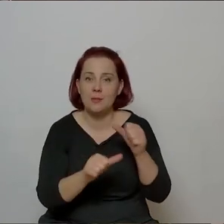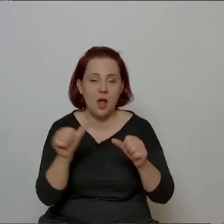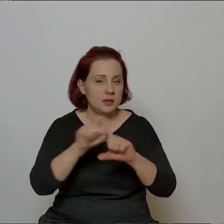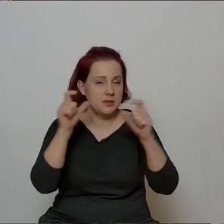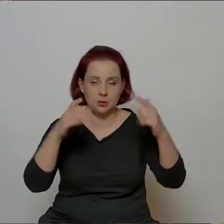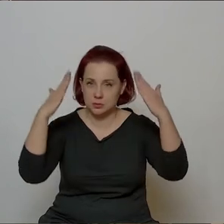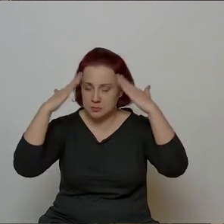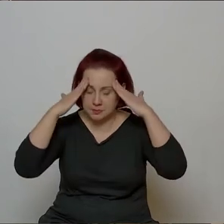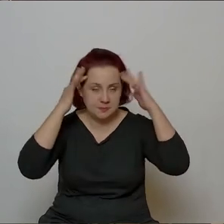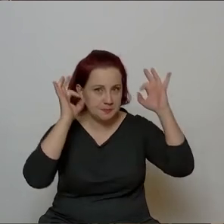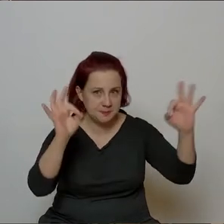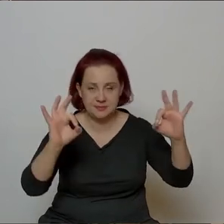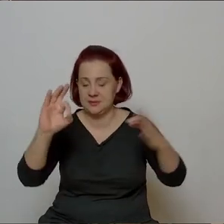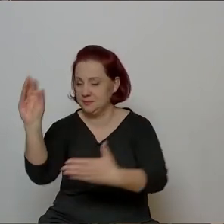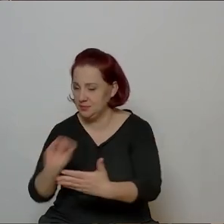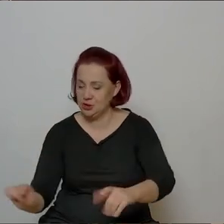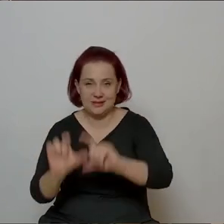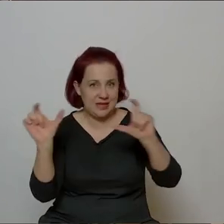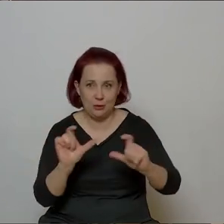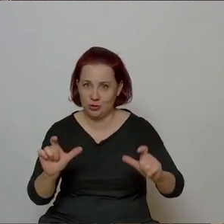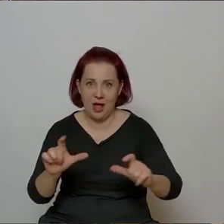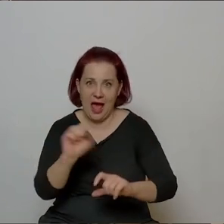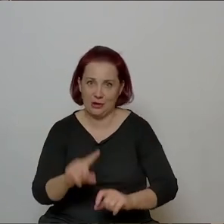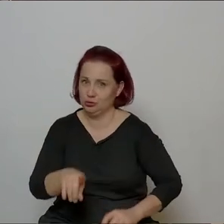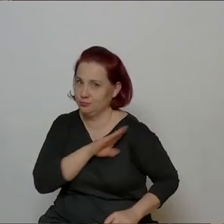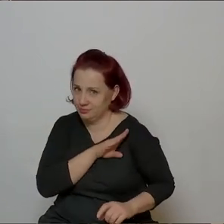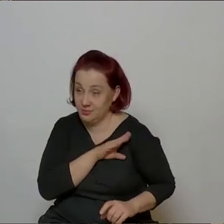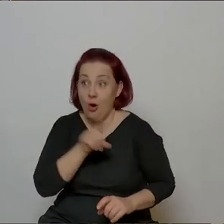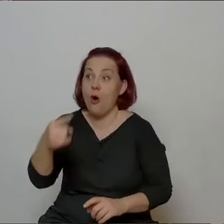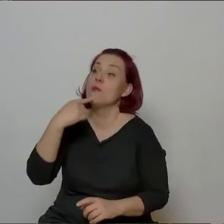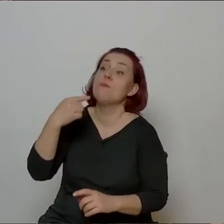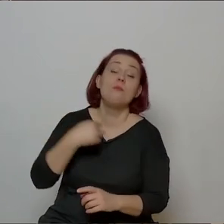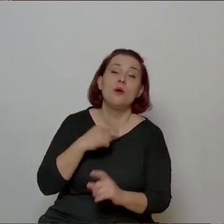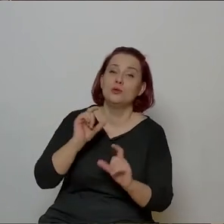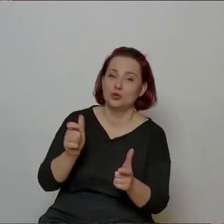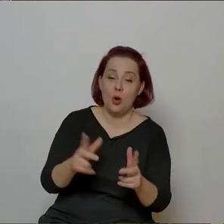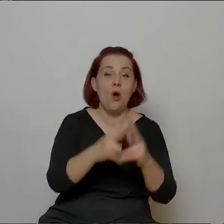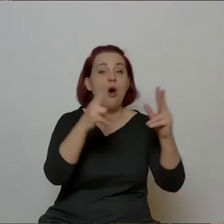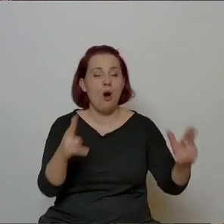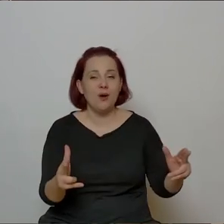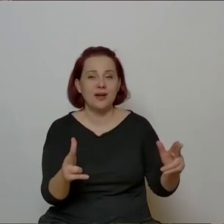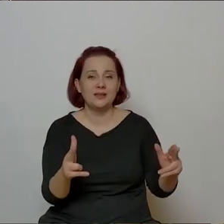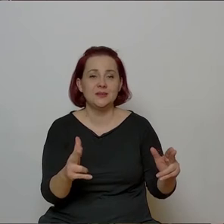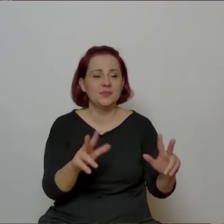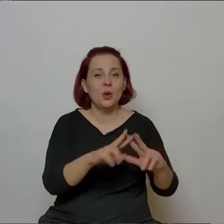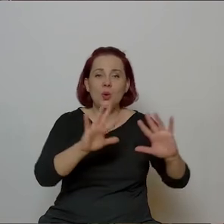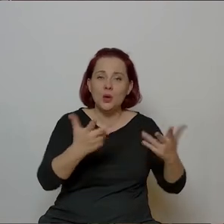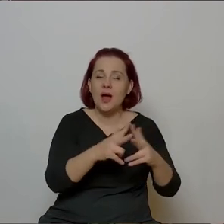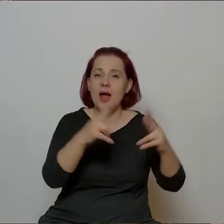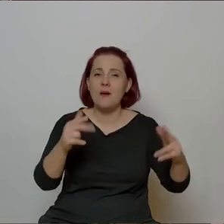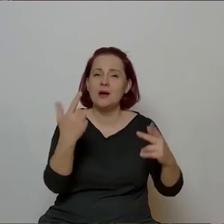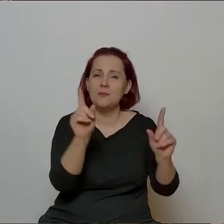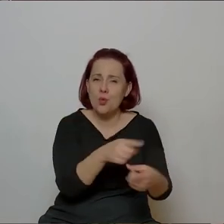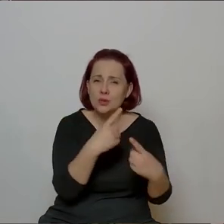i piszący, on mawiał, że okresy, te epoki muzyczne idą co 150